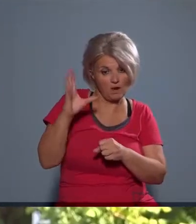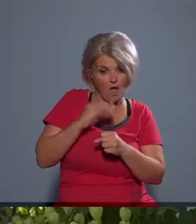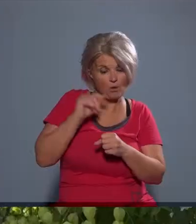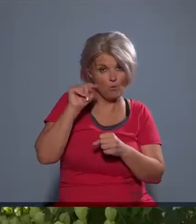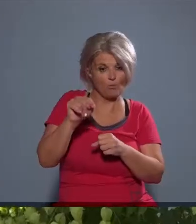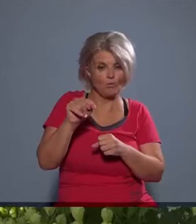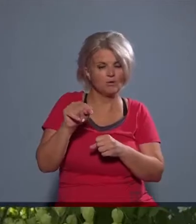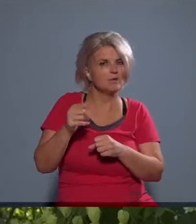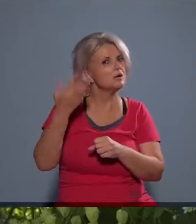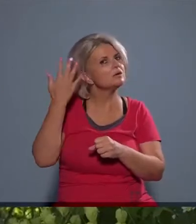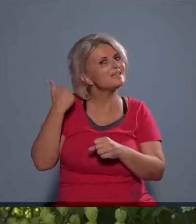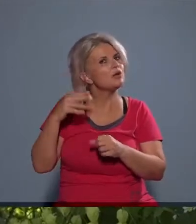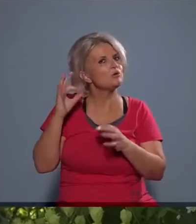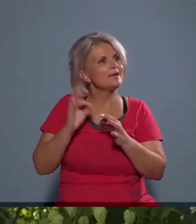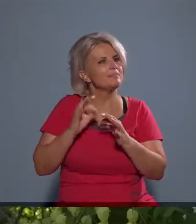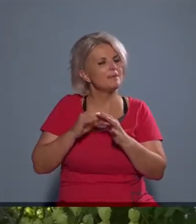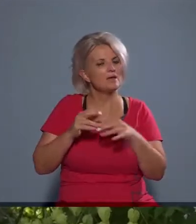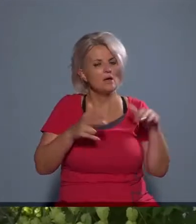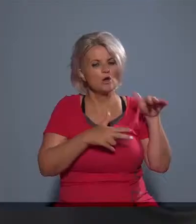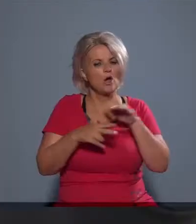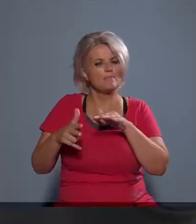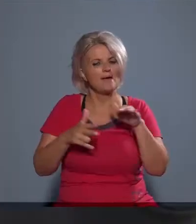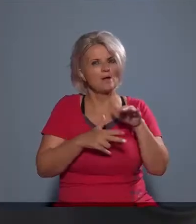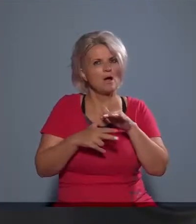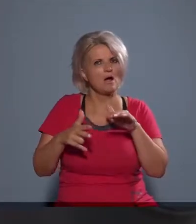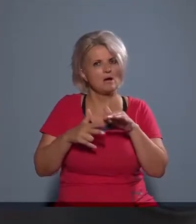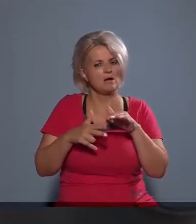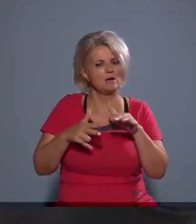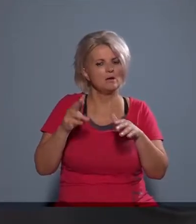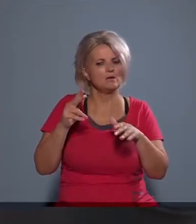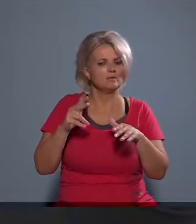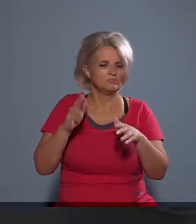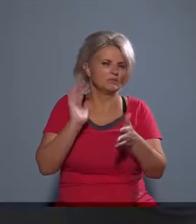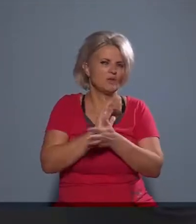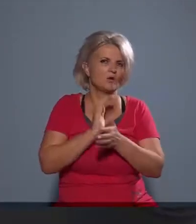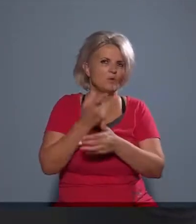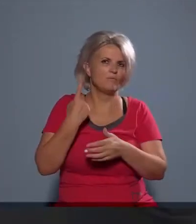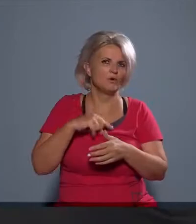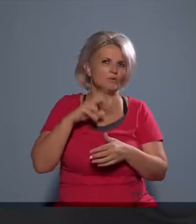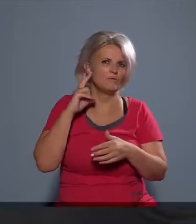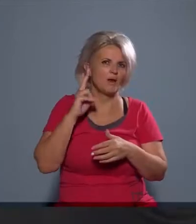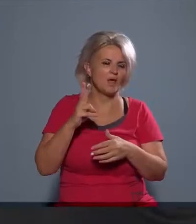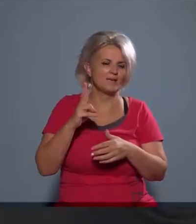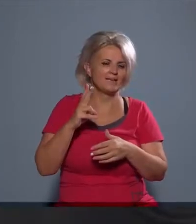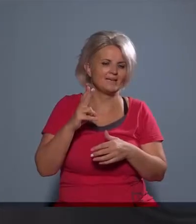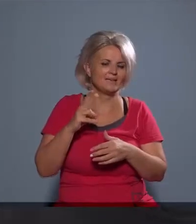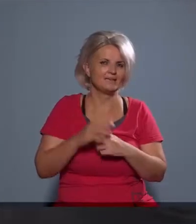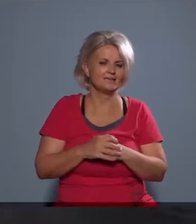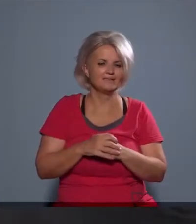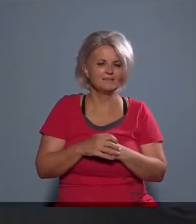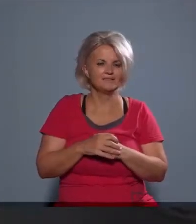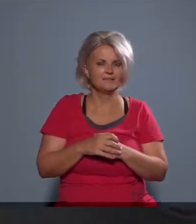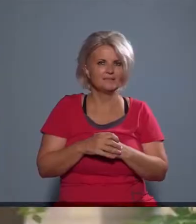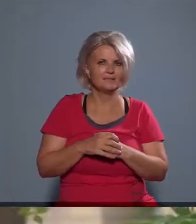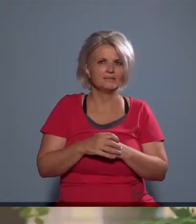az itt lakók? Mi most az előbb éppen kameratanúi voltunk annak, hogy valaki, mert számára így volt